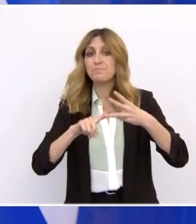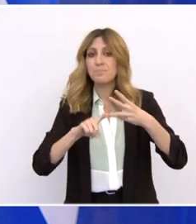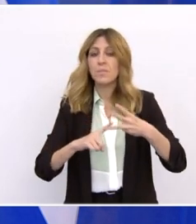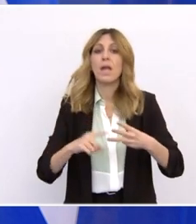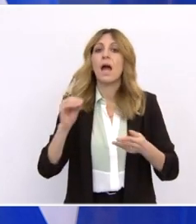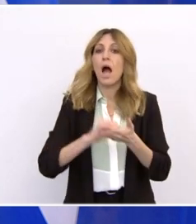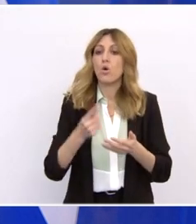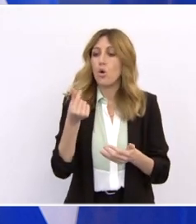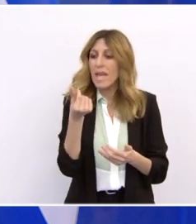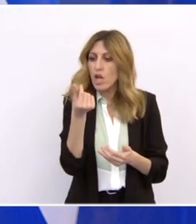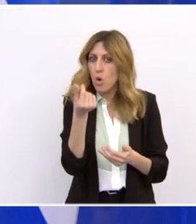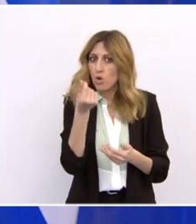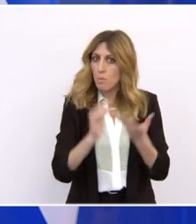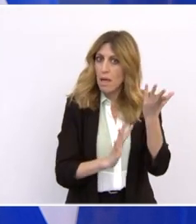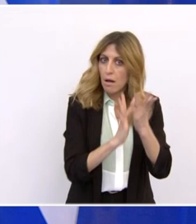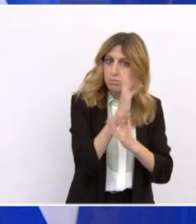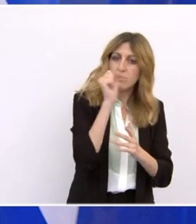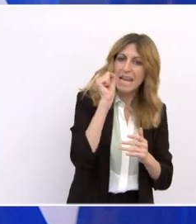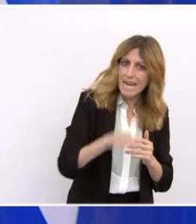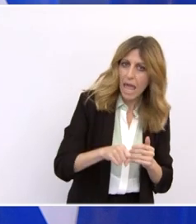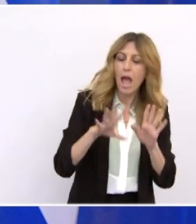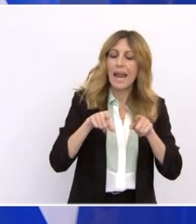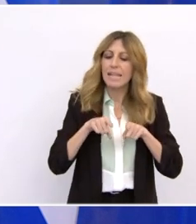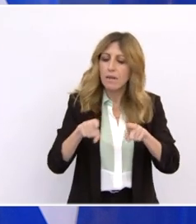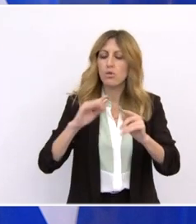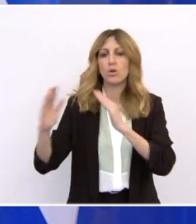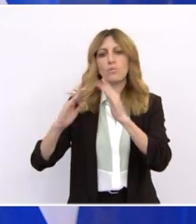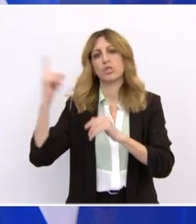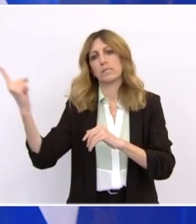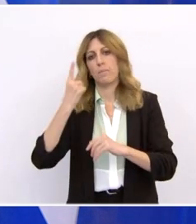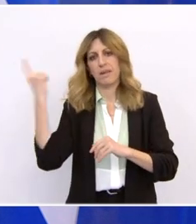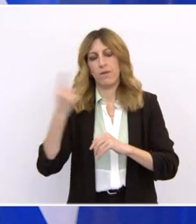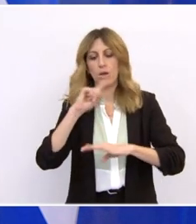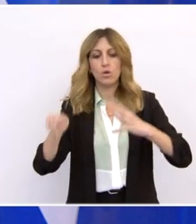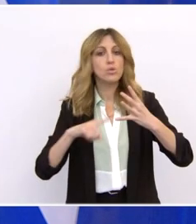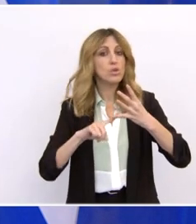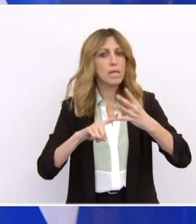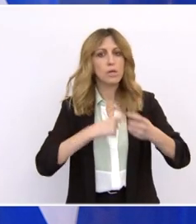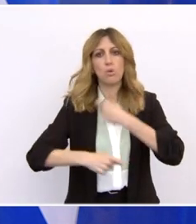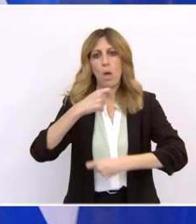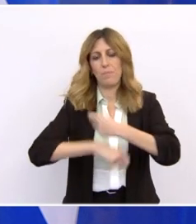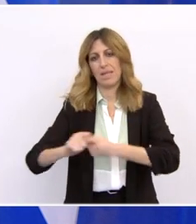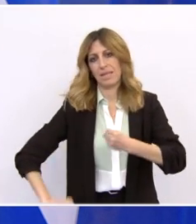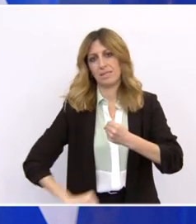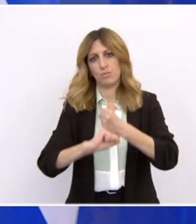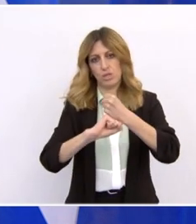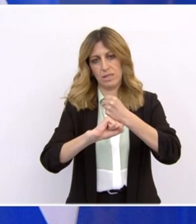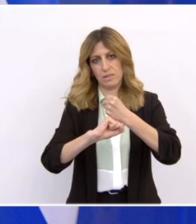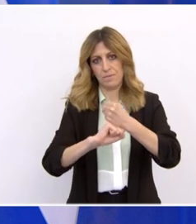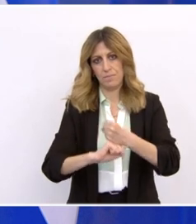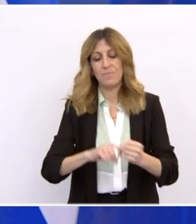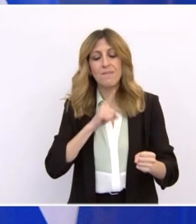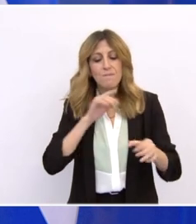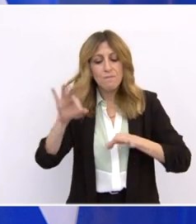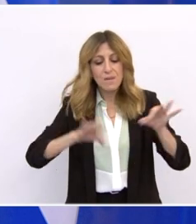την εκτείναξη της παραγωγικής και επιχειρηματικής δραστηριότητας. Ένα σχέδιο το οποίο καλύπτει